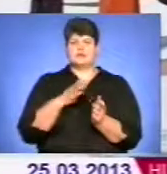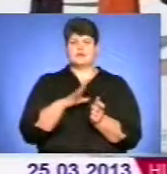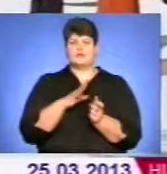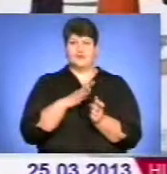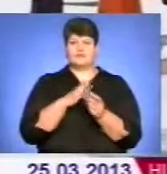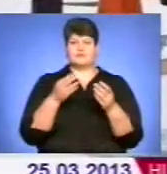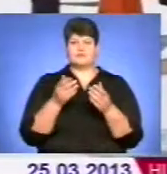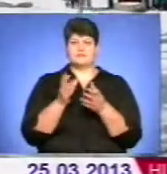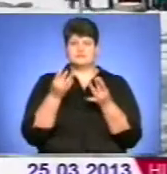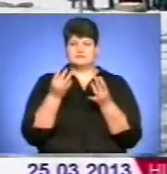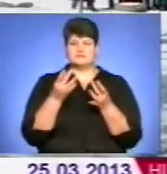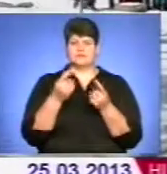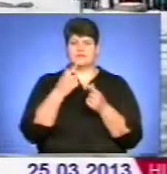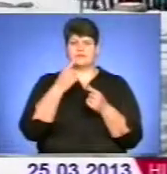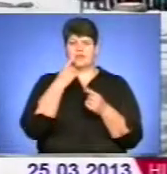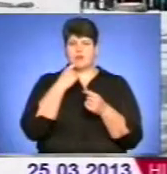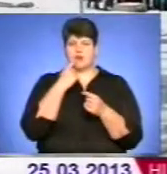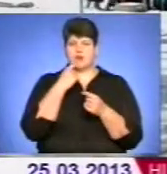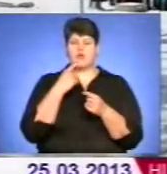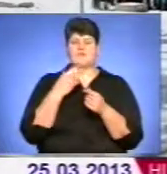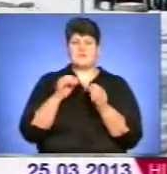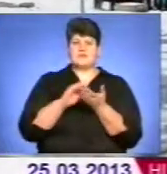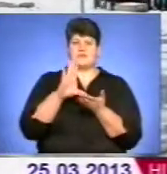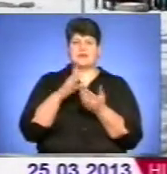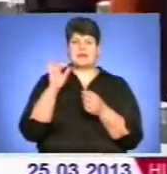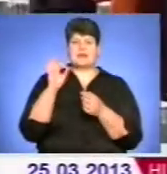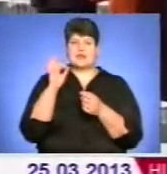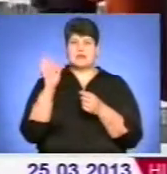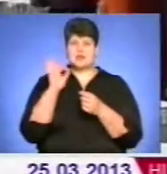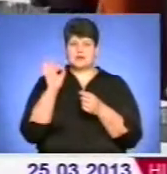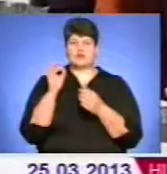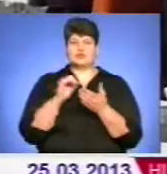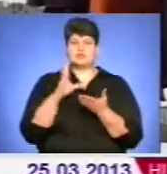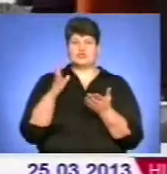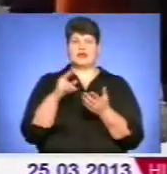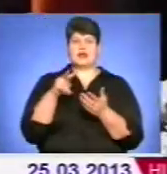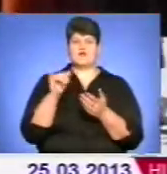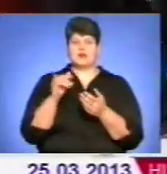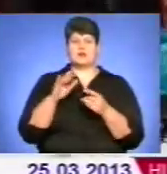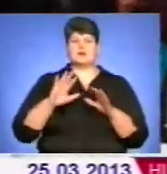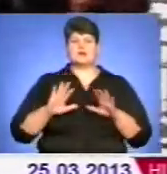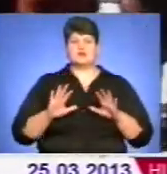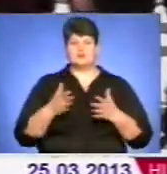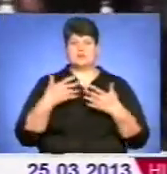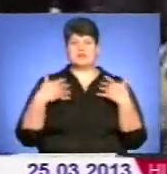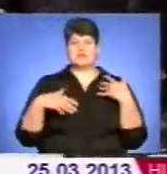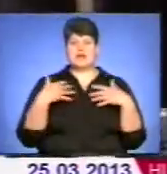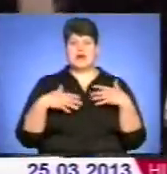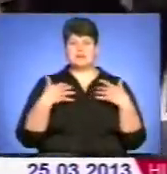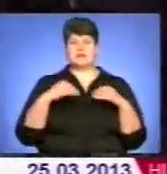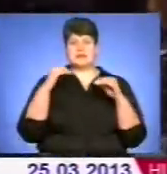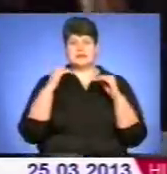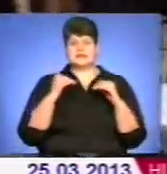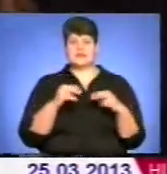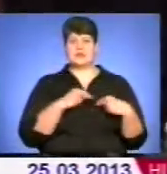крові, нічна пітливість, підвищення температури, збільшення лімфатичних вузлів, підвищена стомлюваність, слабкість, характерне зниження